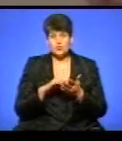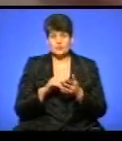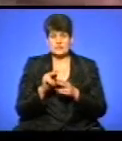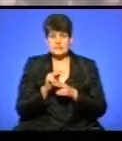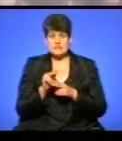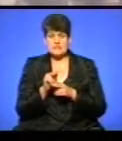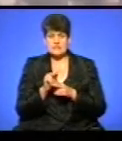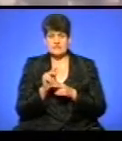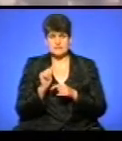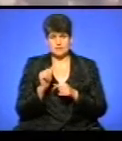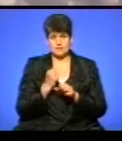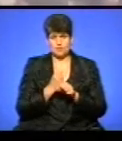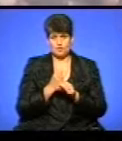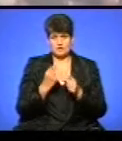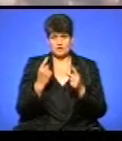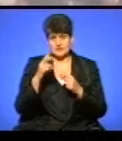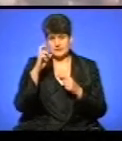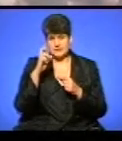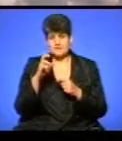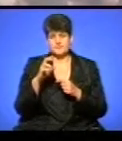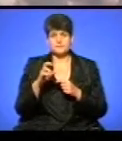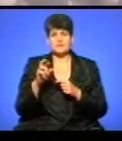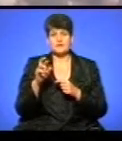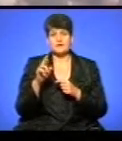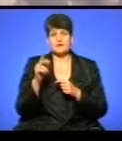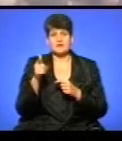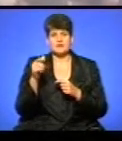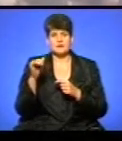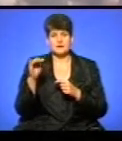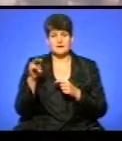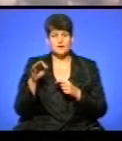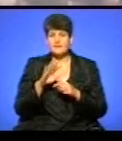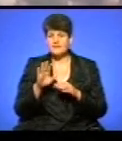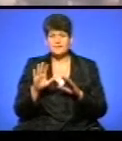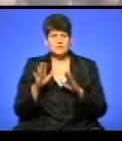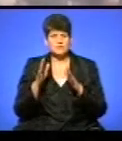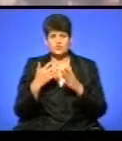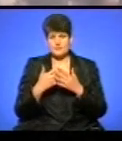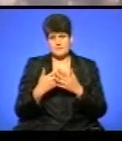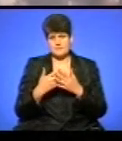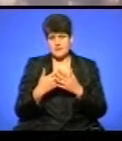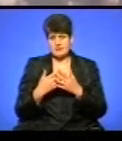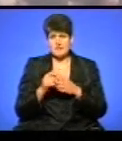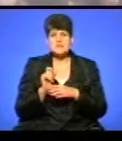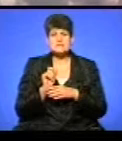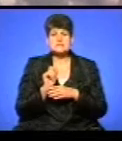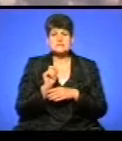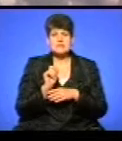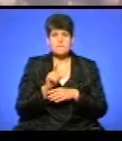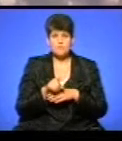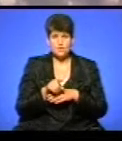реставраційні роботи. Великий князь Владислав Ягайло не випадково, напевно, замовив